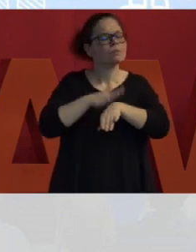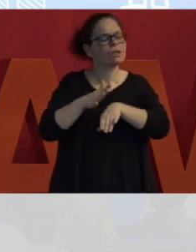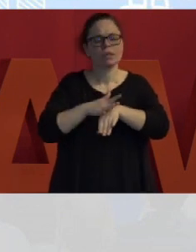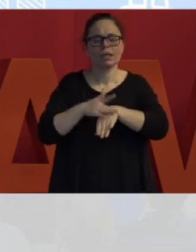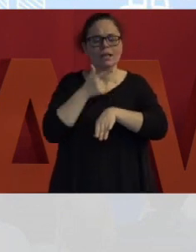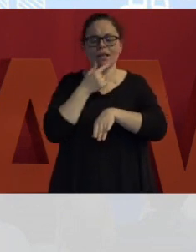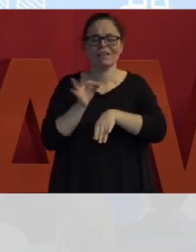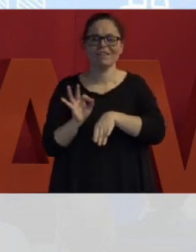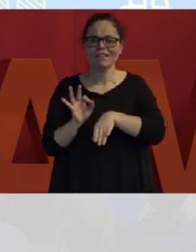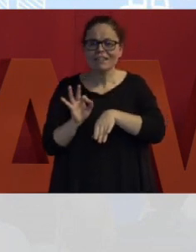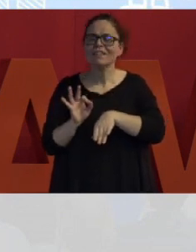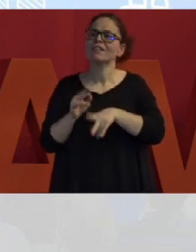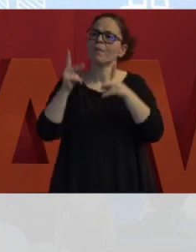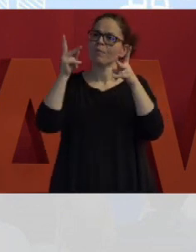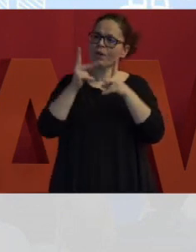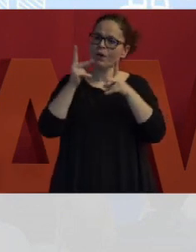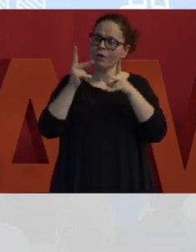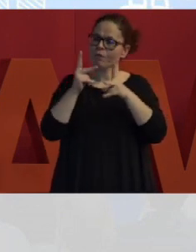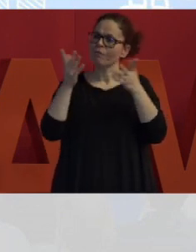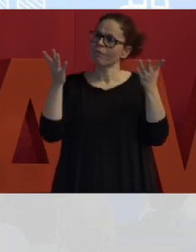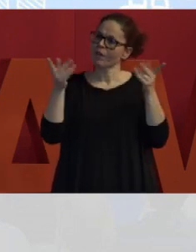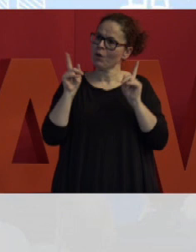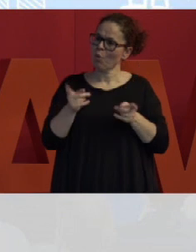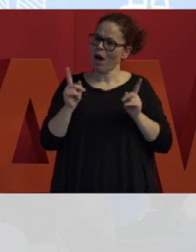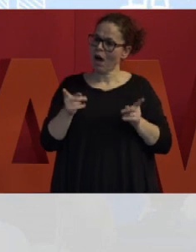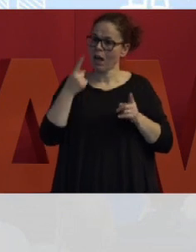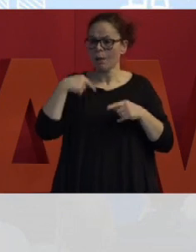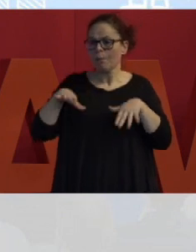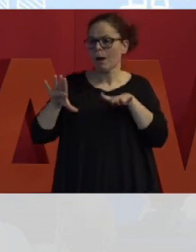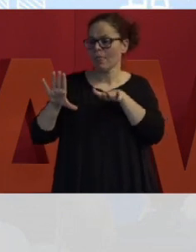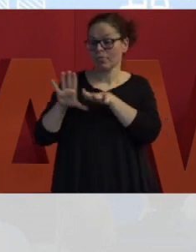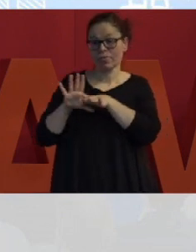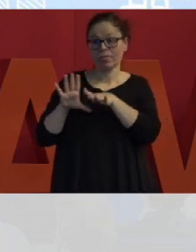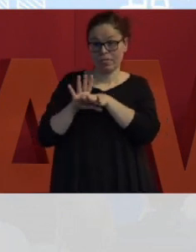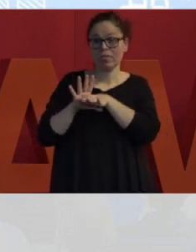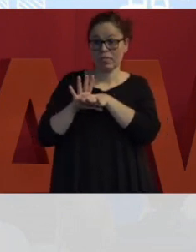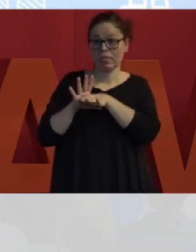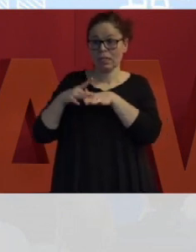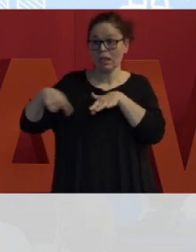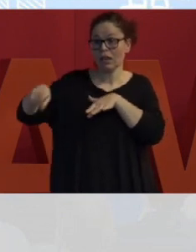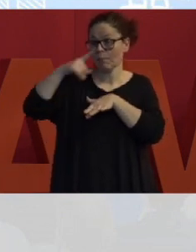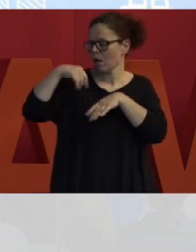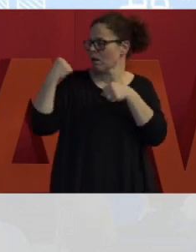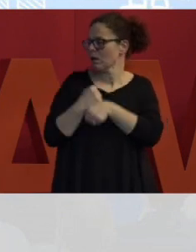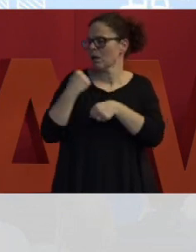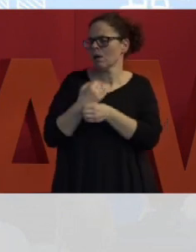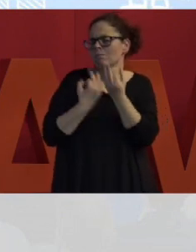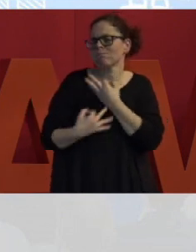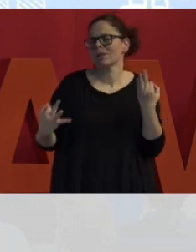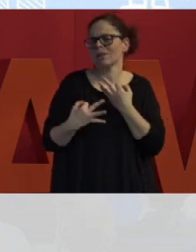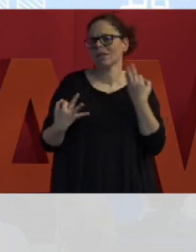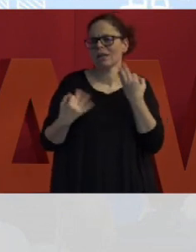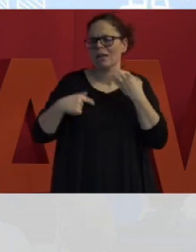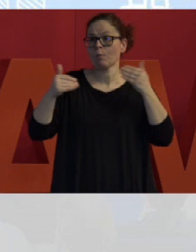e sarà anche vero che ogni scarrafone balla mamma sua, ma il team che abbiamo costruito era affiatatissimo. Lavoravamo